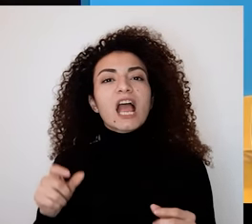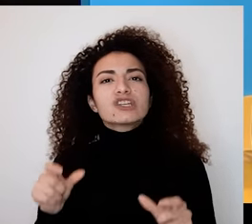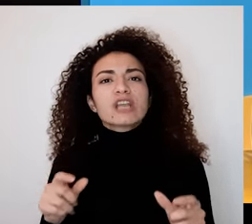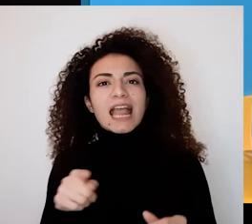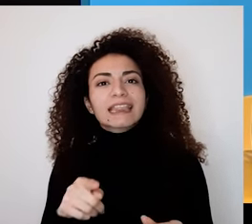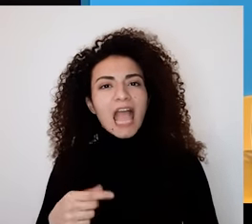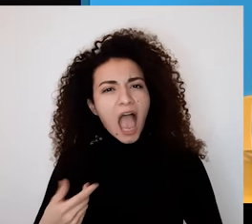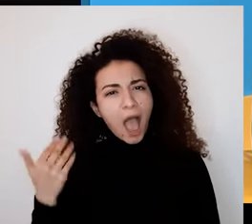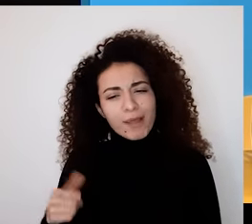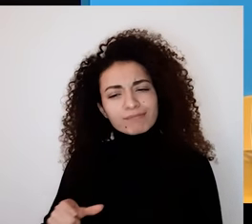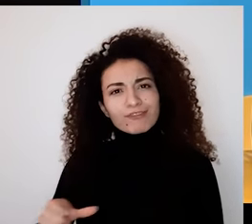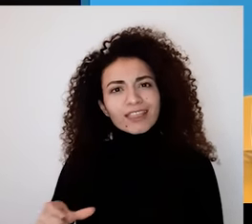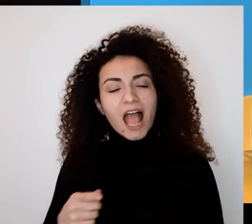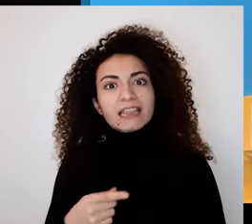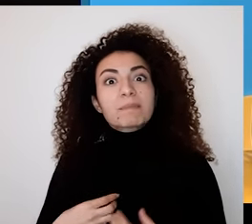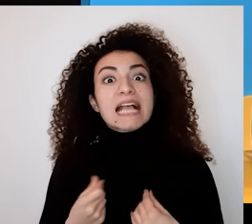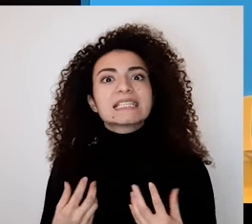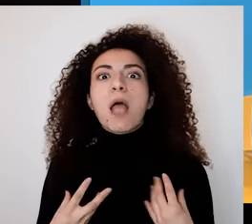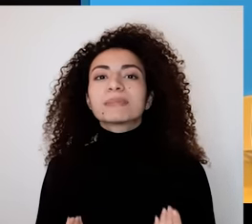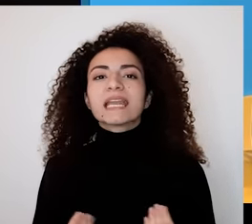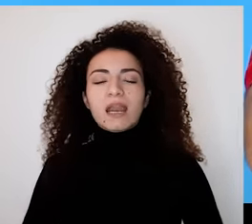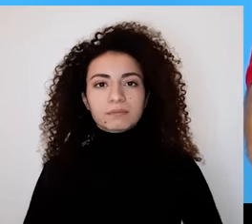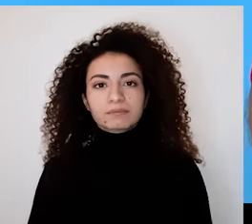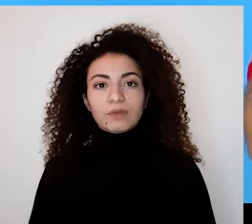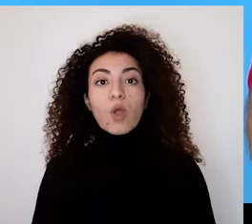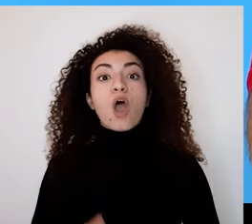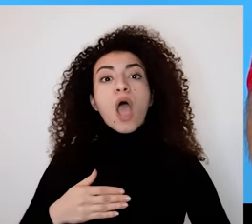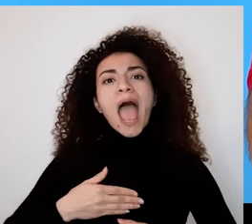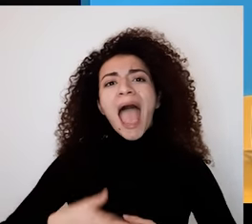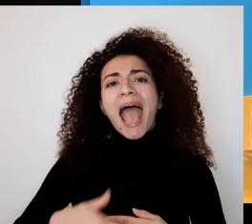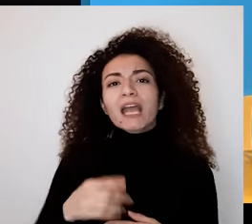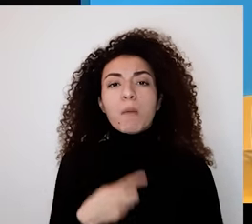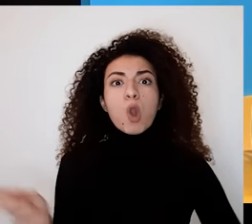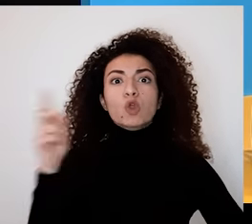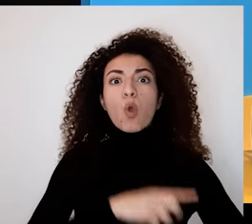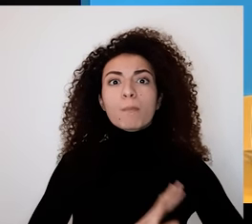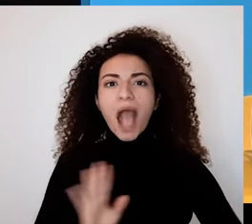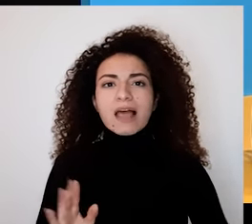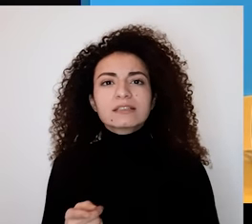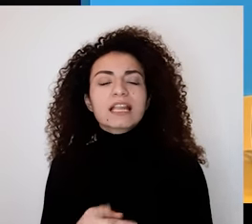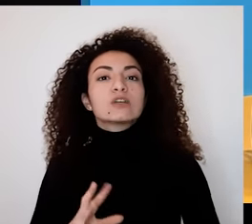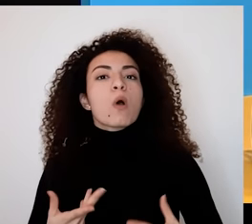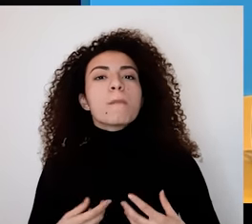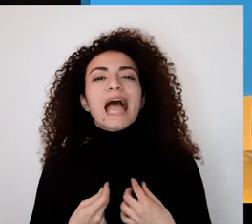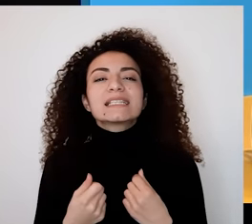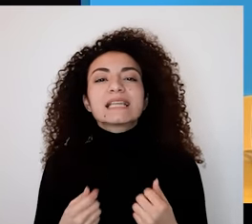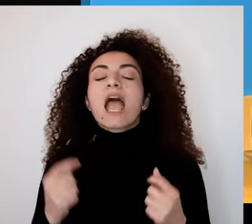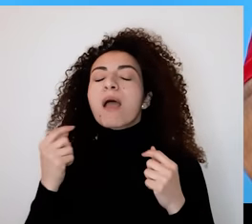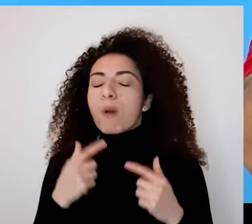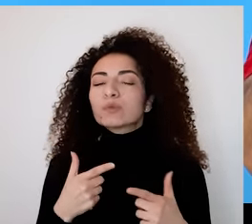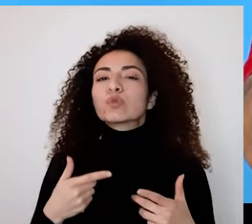يلي بشعر تجاهها بالإمتنين بالقاوين الأخيرة؟ بختام نهاري، شو هي الأمور الثلاثة المشعر للإمتنين